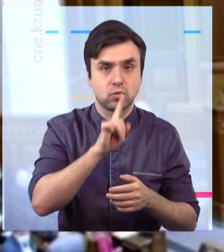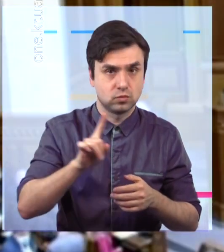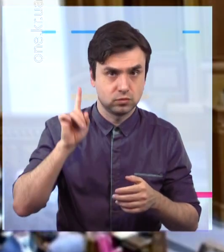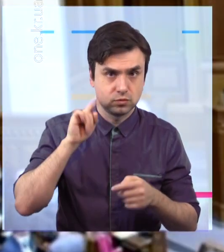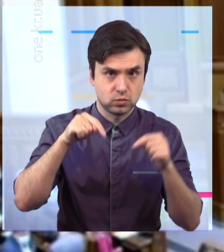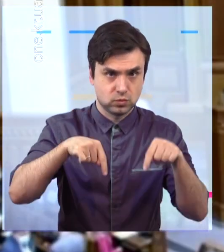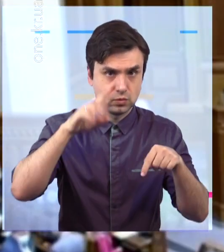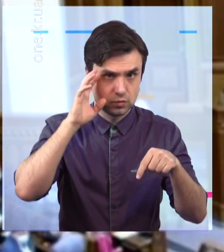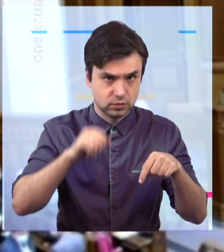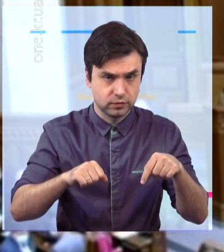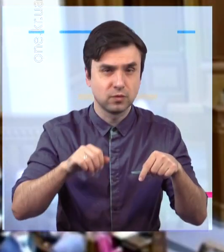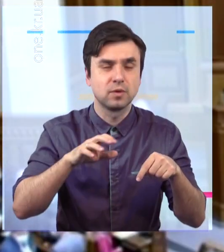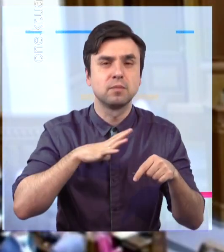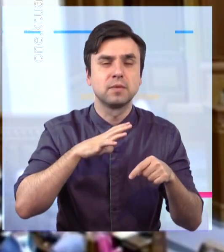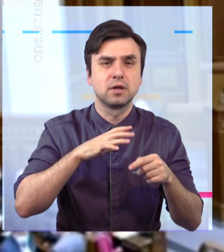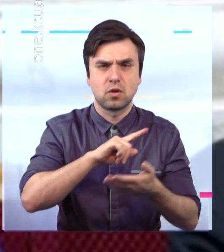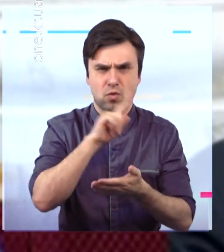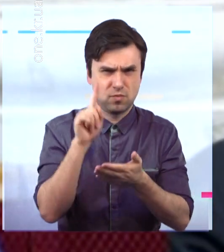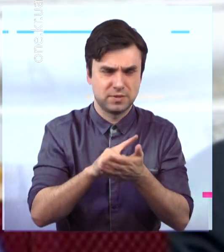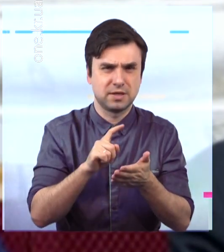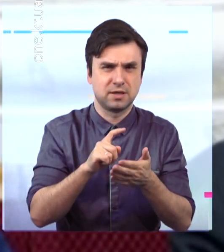'язкове проходження ДПА.